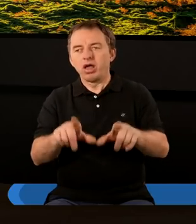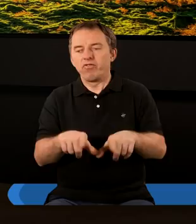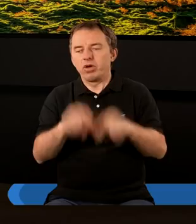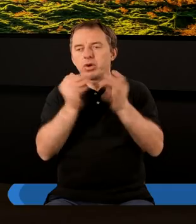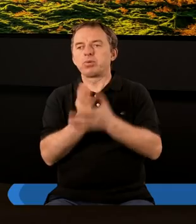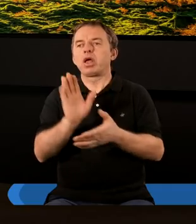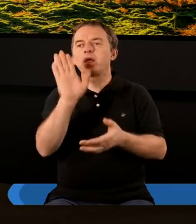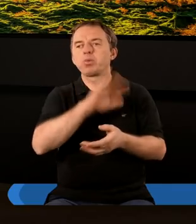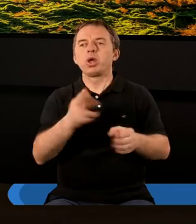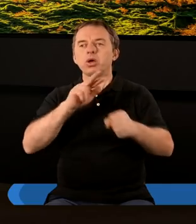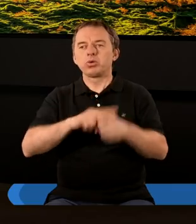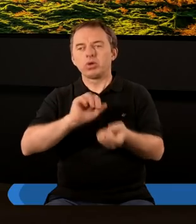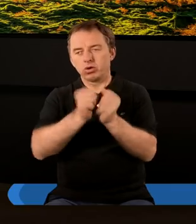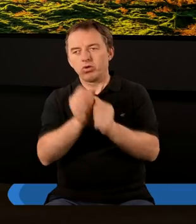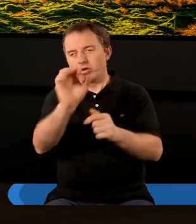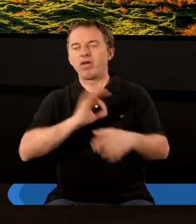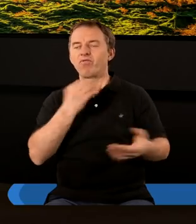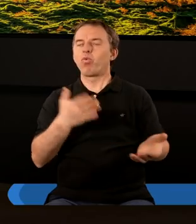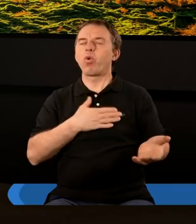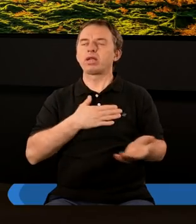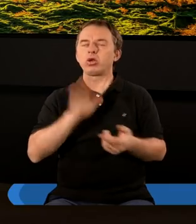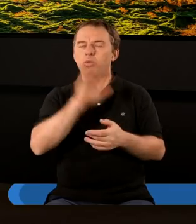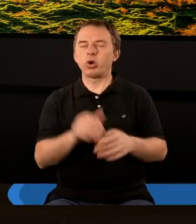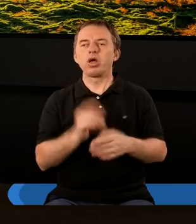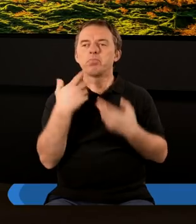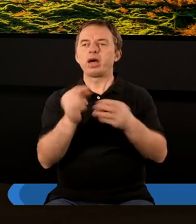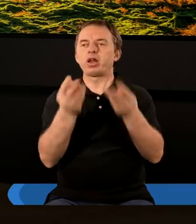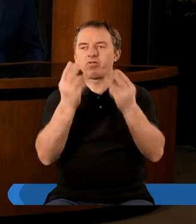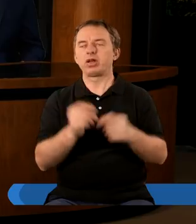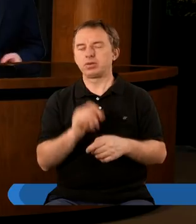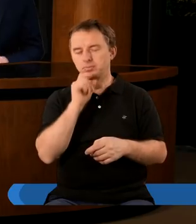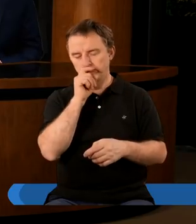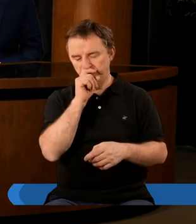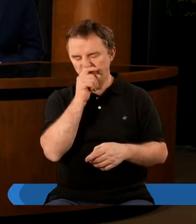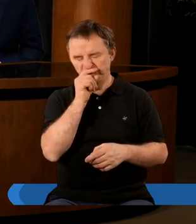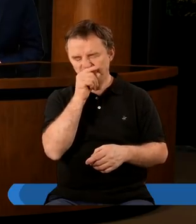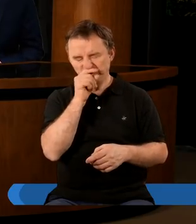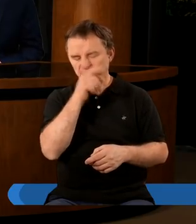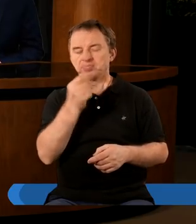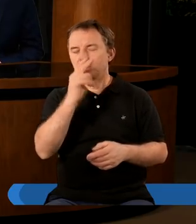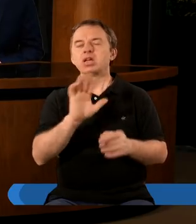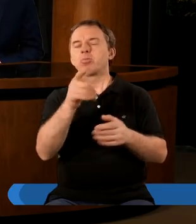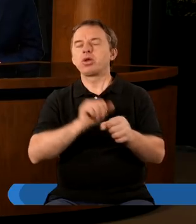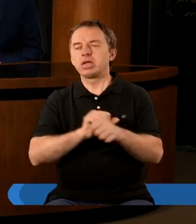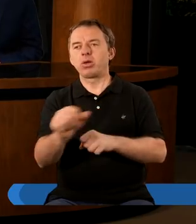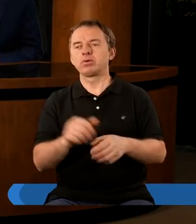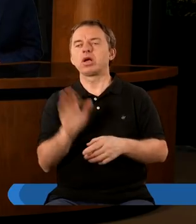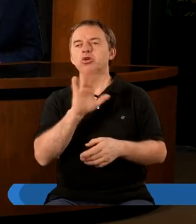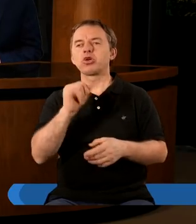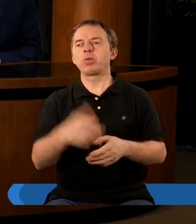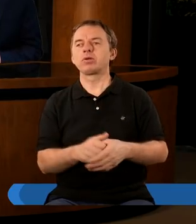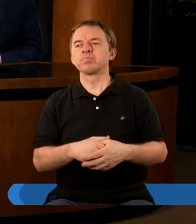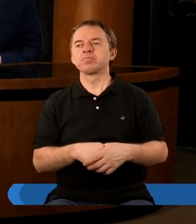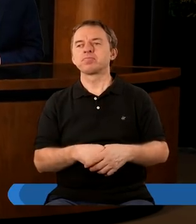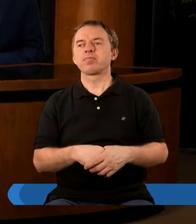wybrana przez Pana Boga, które są Jego własnością. Więc to jest bardzo istotne i pokazują w zasadzie kim oni są. Tak, Szymon? I